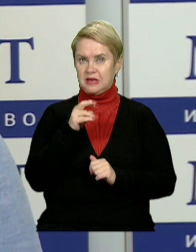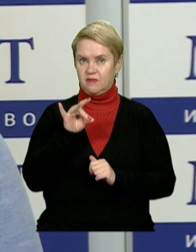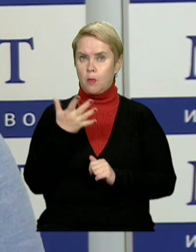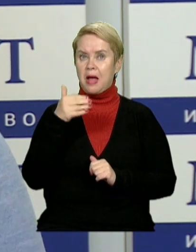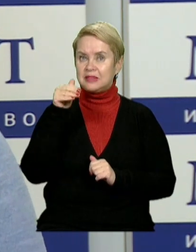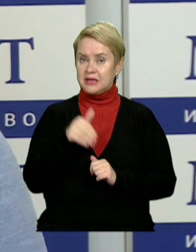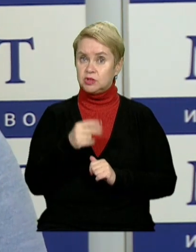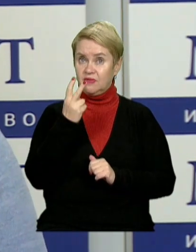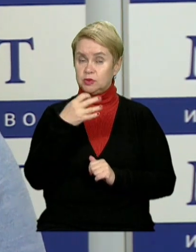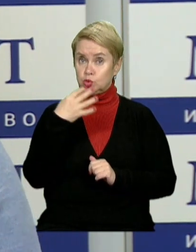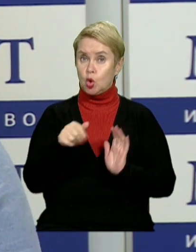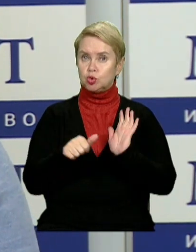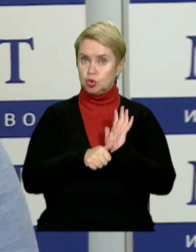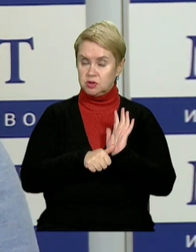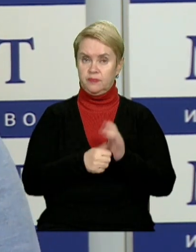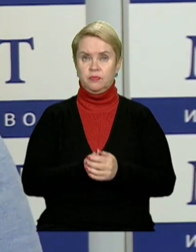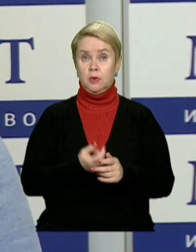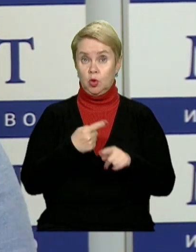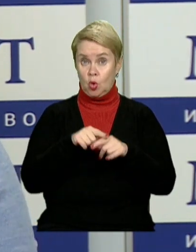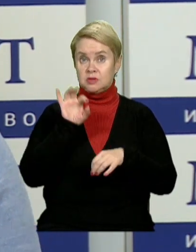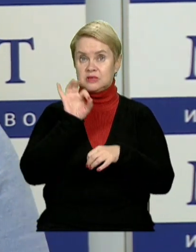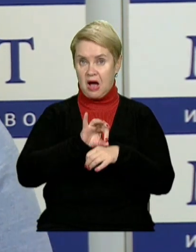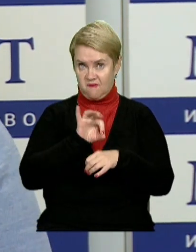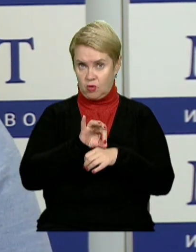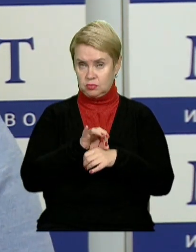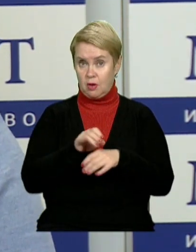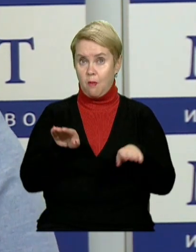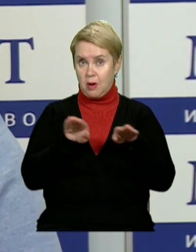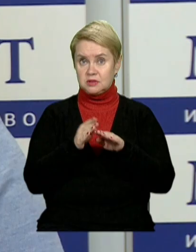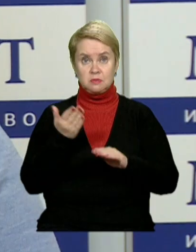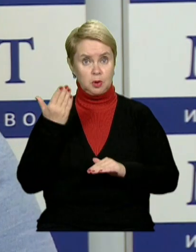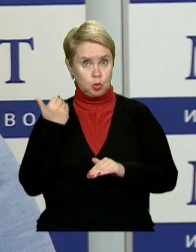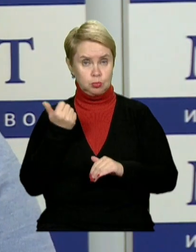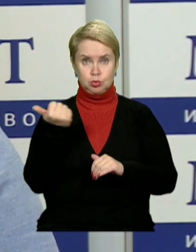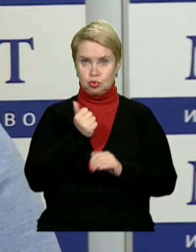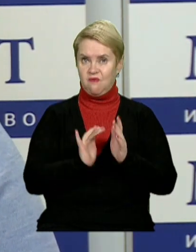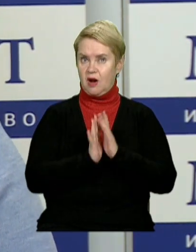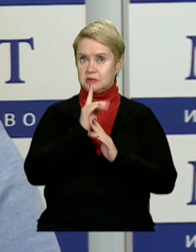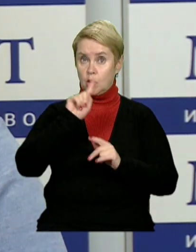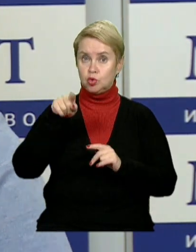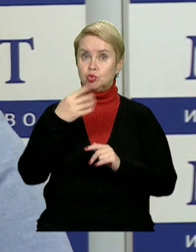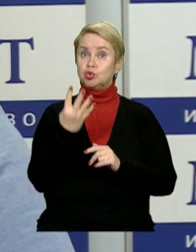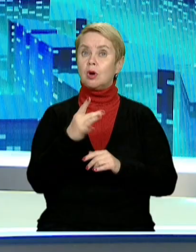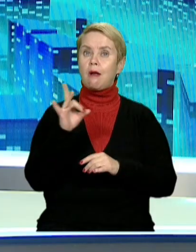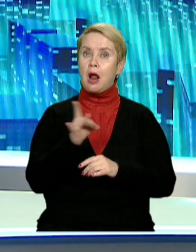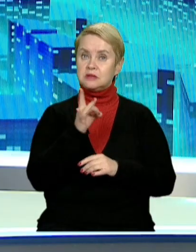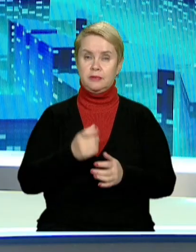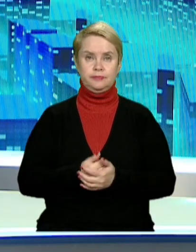5246. Тобто захворюваність порівняно з минулим тижнем зросла в 1,4 рази.